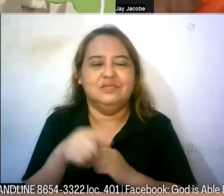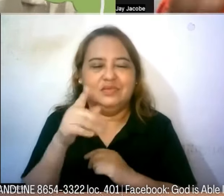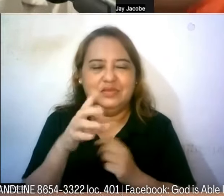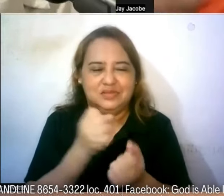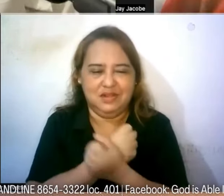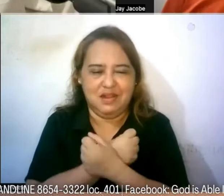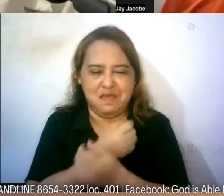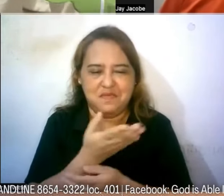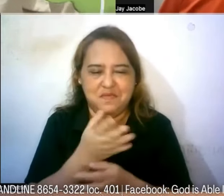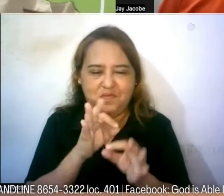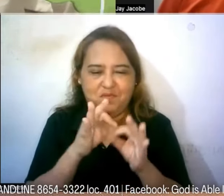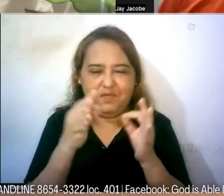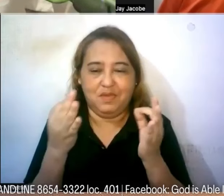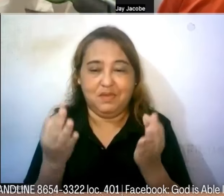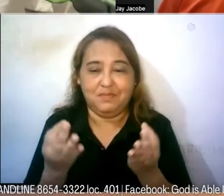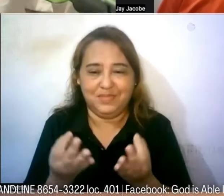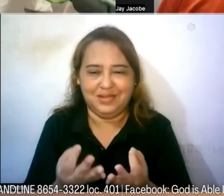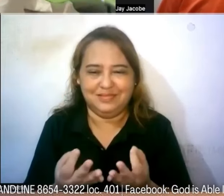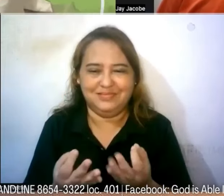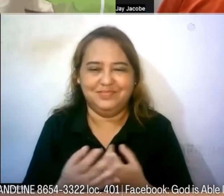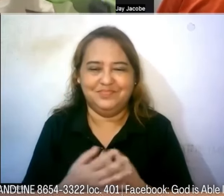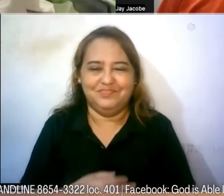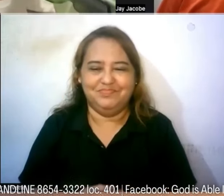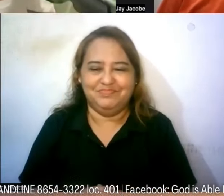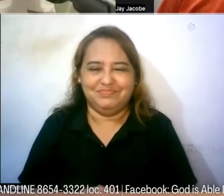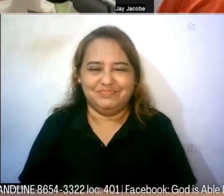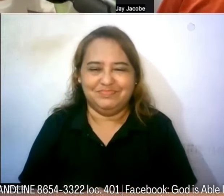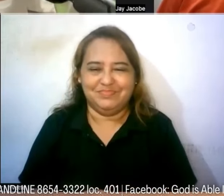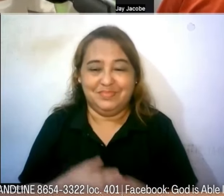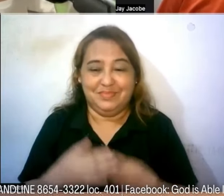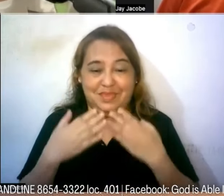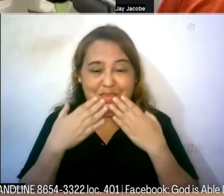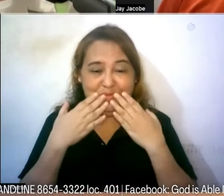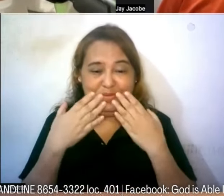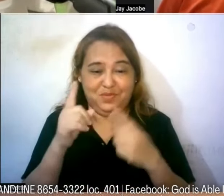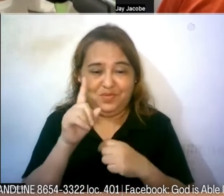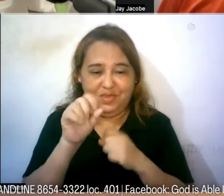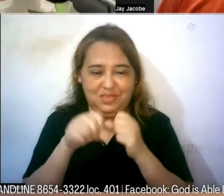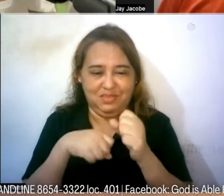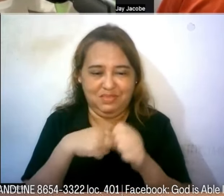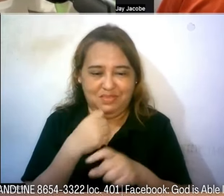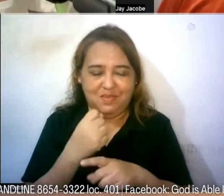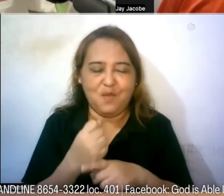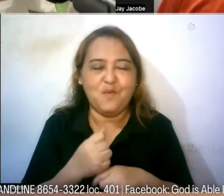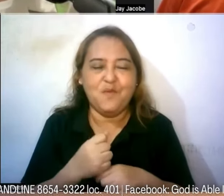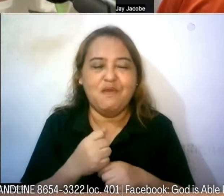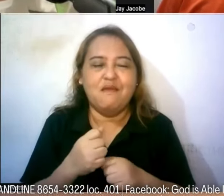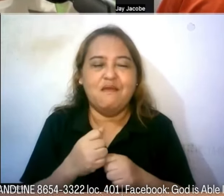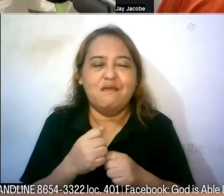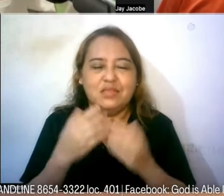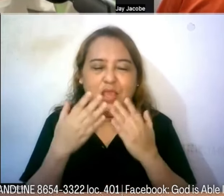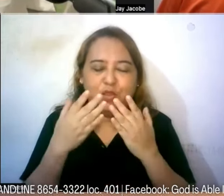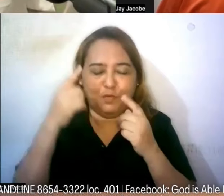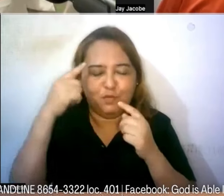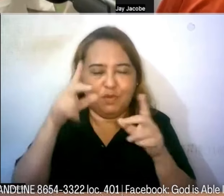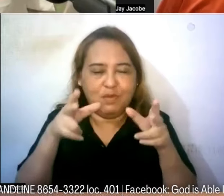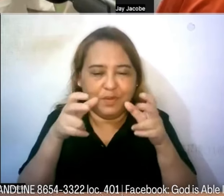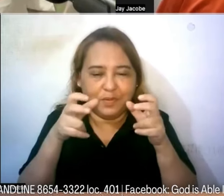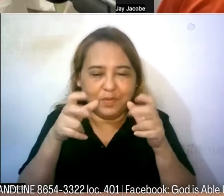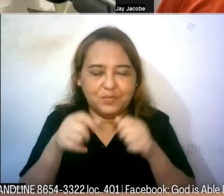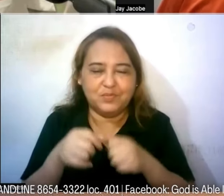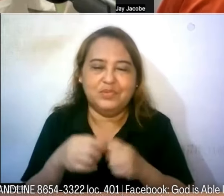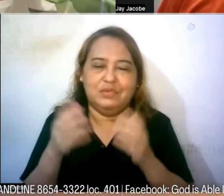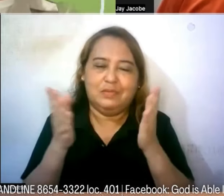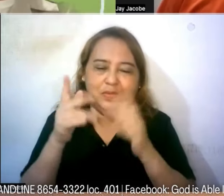upon your family mga kaagapay natapos po ang isang oras at salamat po sa inyong pakikinig itong programang God is Able Servicio